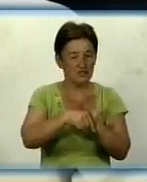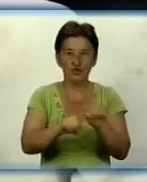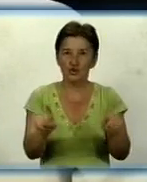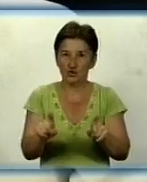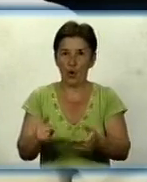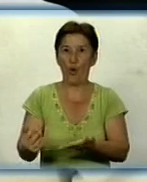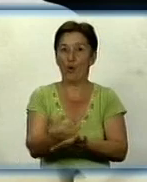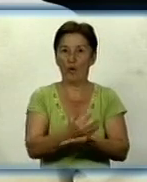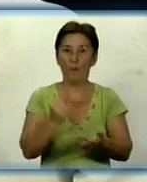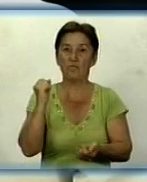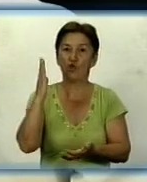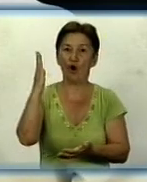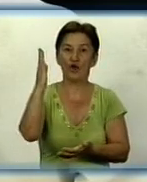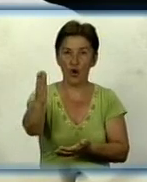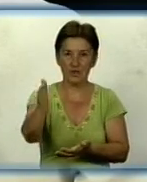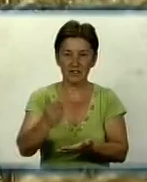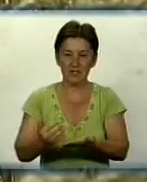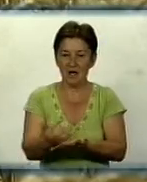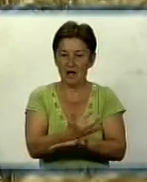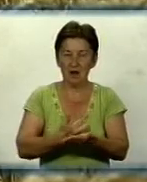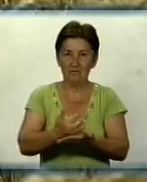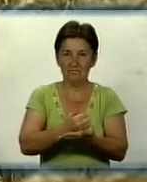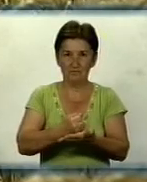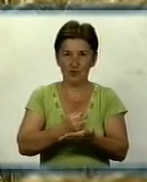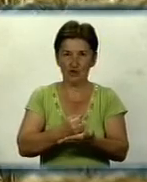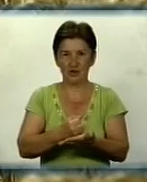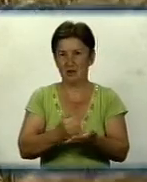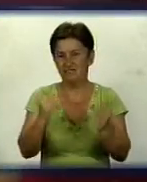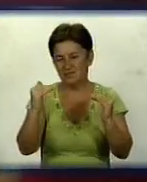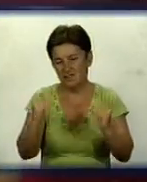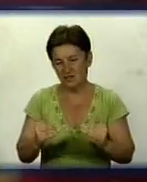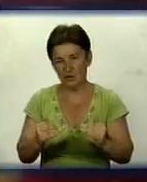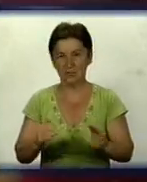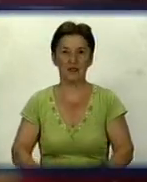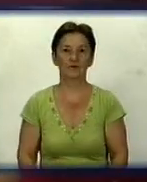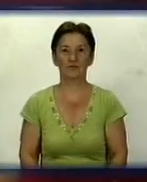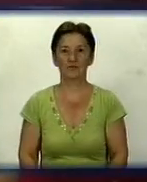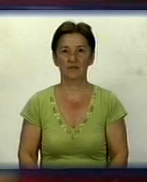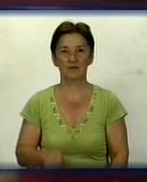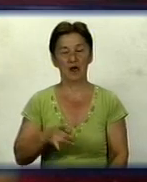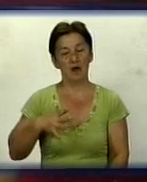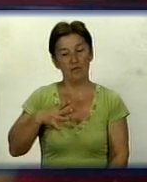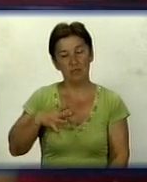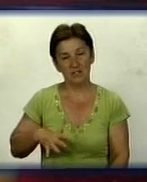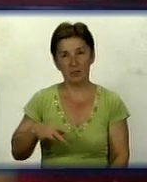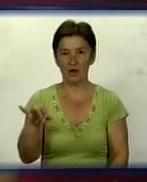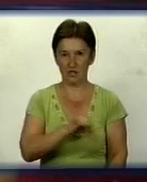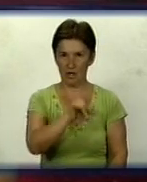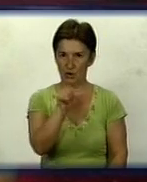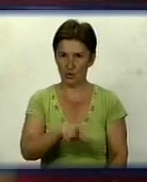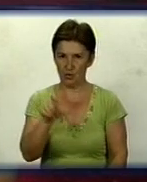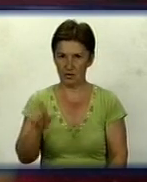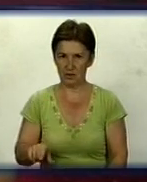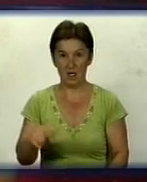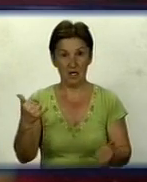або прогноз врожаю на ці культури, він і надалі знижується. Потерпають від спеки і люди. Сьогодні